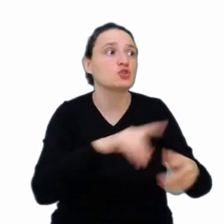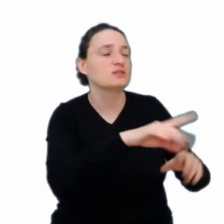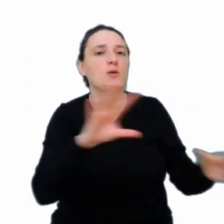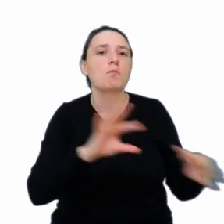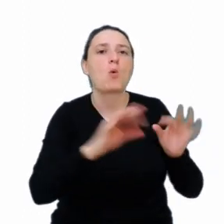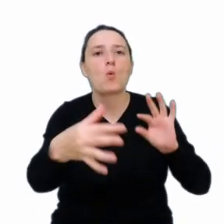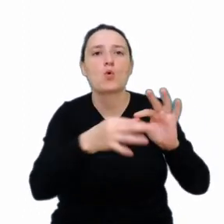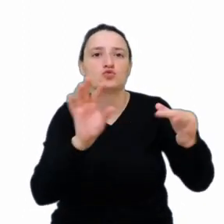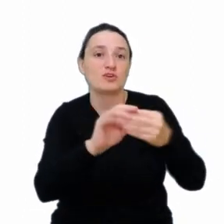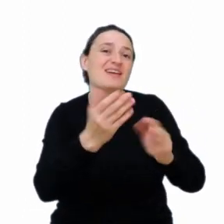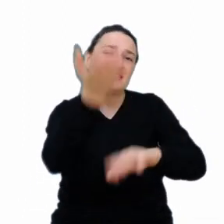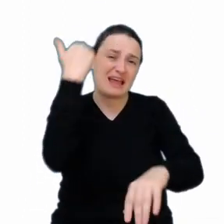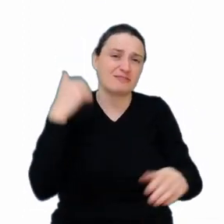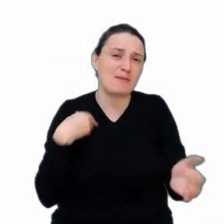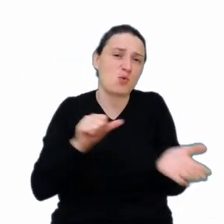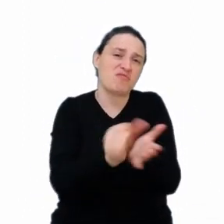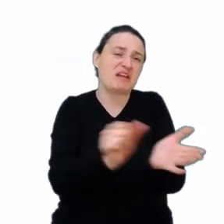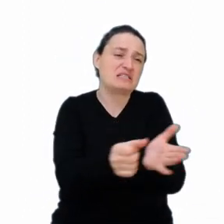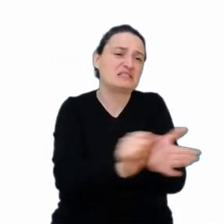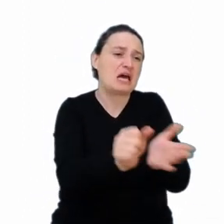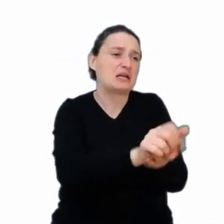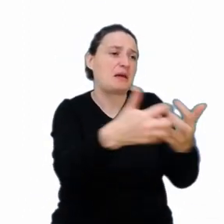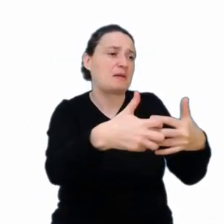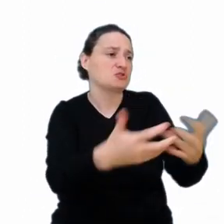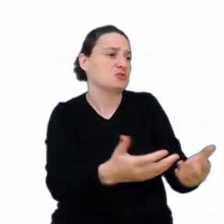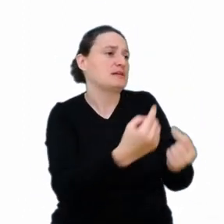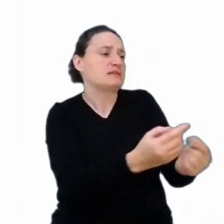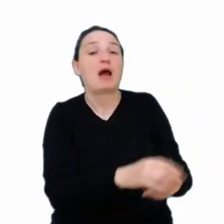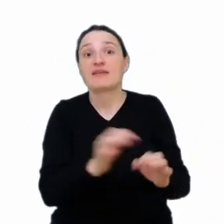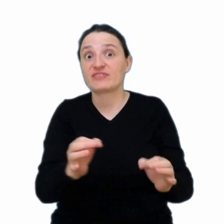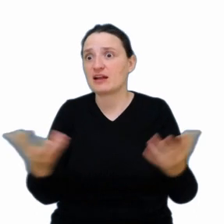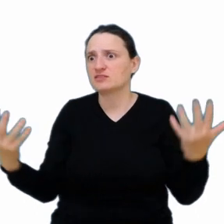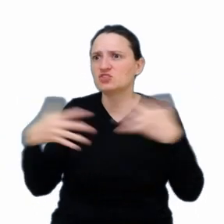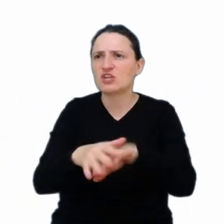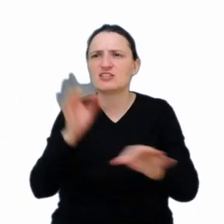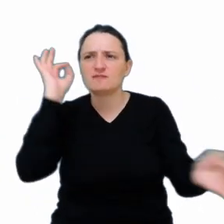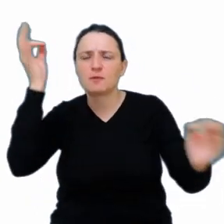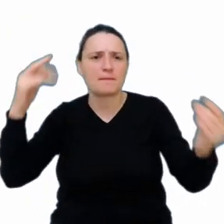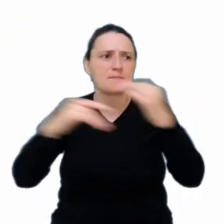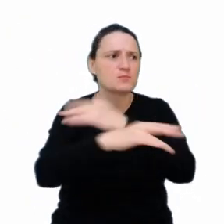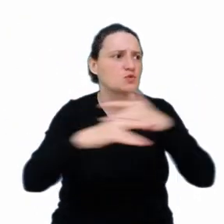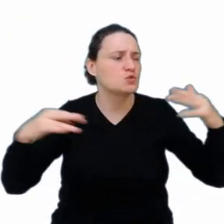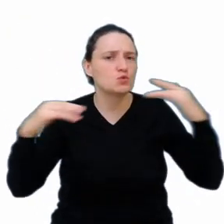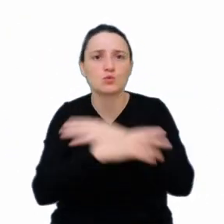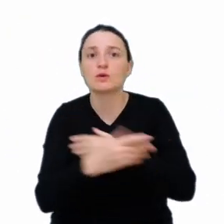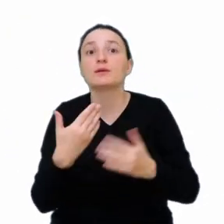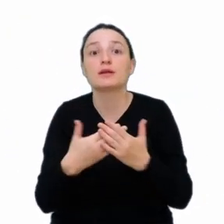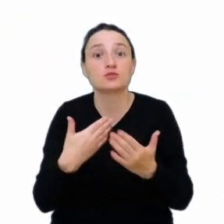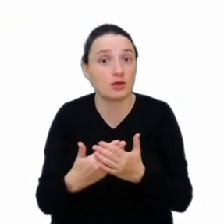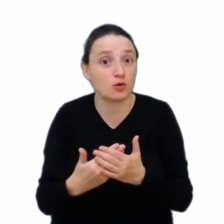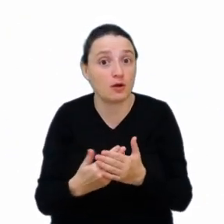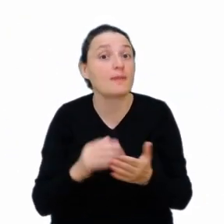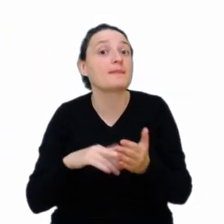ona była sama sobie pozostawiona. Teraz wszystko jest połączone w wielką sieć. Przepływ informacji jest niesamowity. Dlaczego? Dlatego, że możemy na przykład